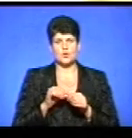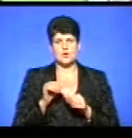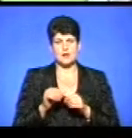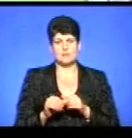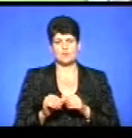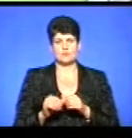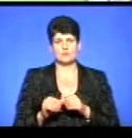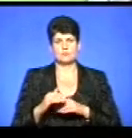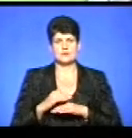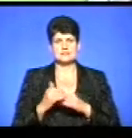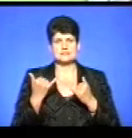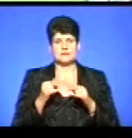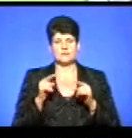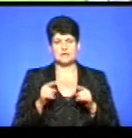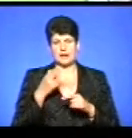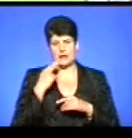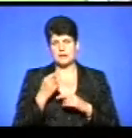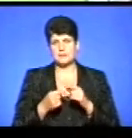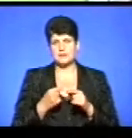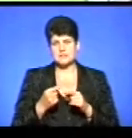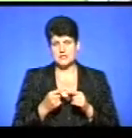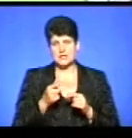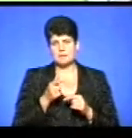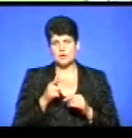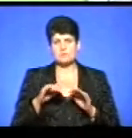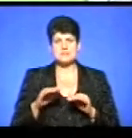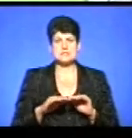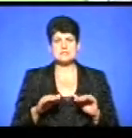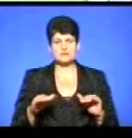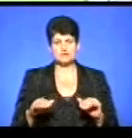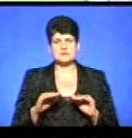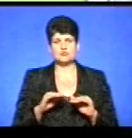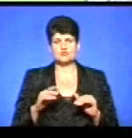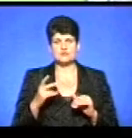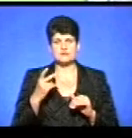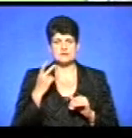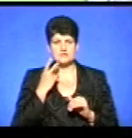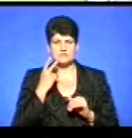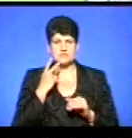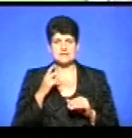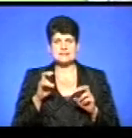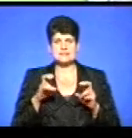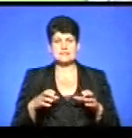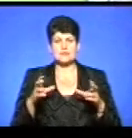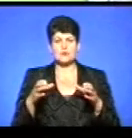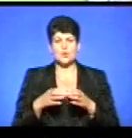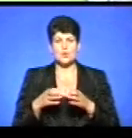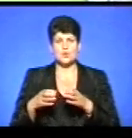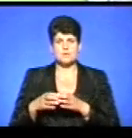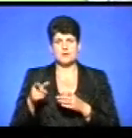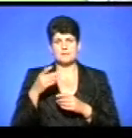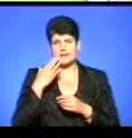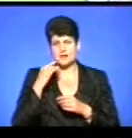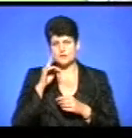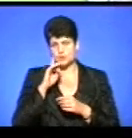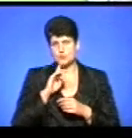партою. В них зараз адаптаційний період після садочка. В садочку вони зазвичай сидять групами. Тому їм легше, так